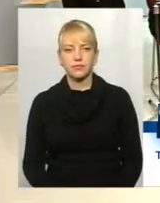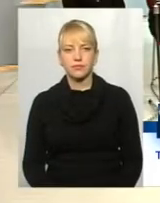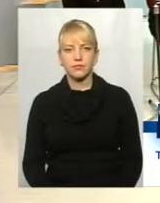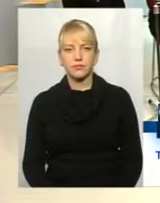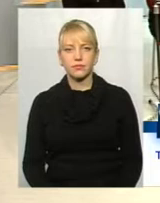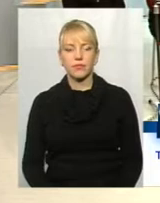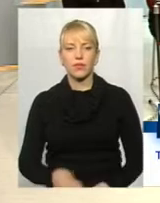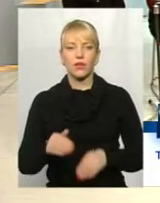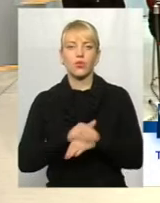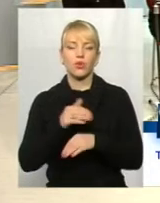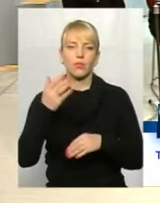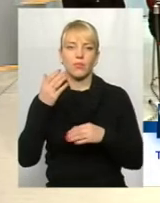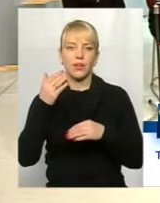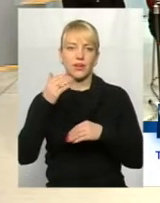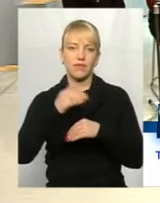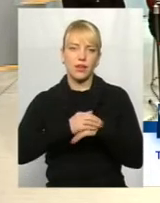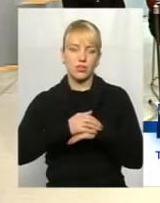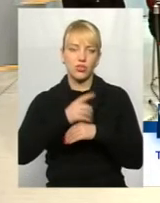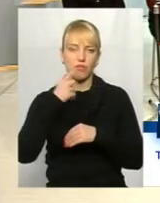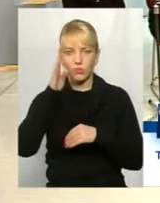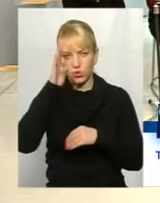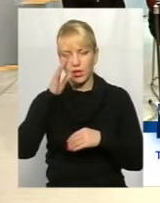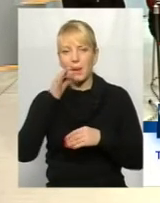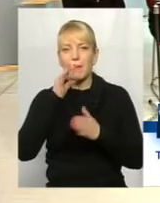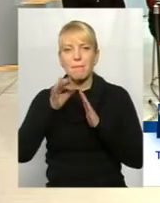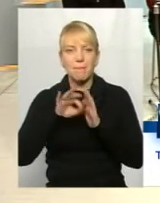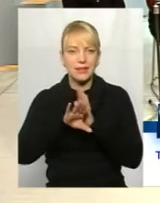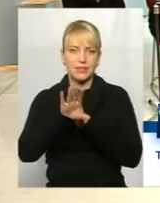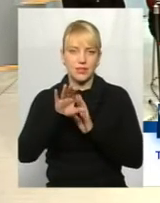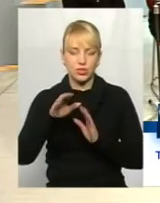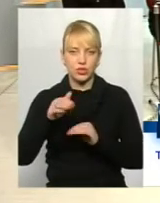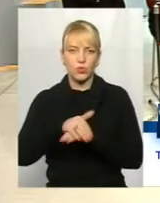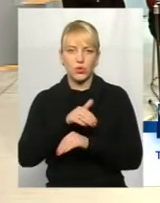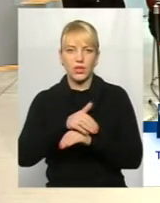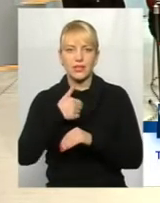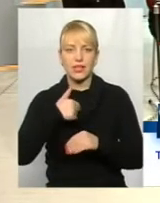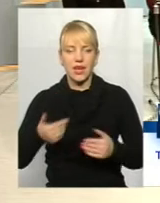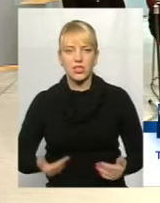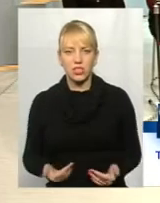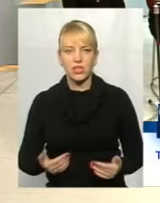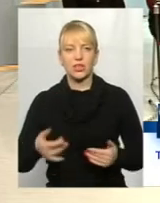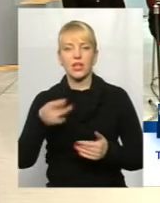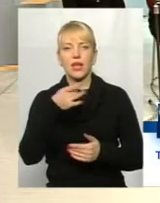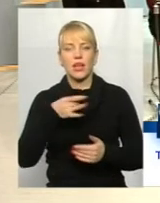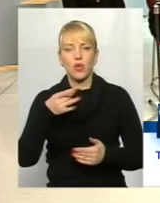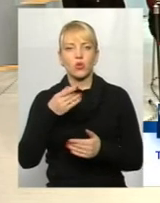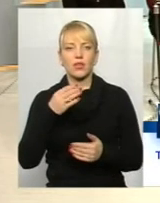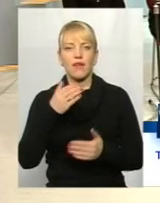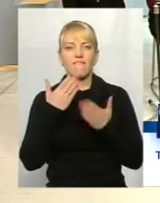Добрий день. Добрий вечір. Підскажіть, будь ласка, я віцьку ж мікровільного роботи і